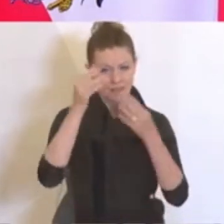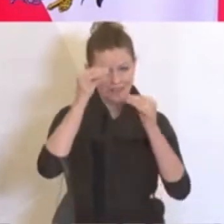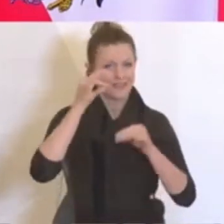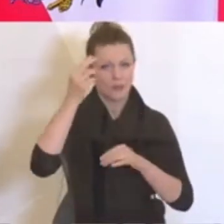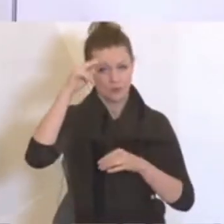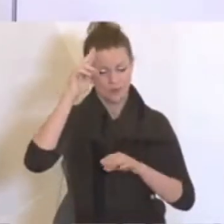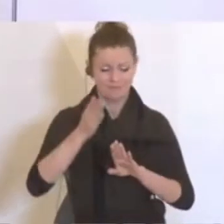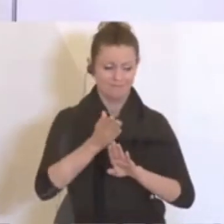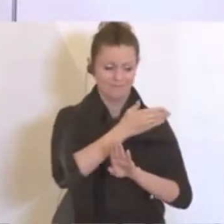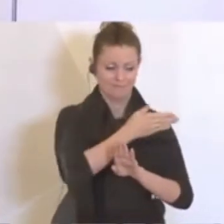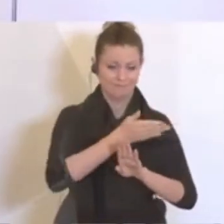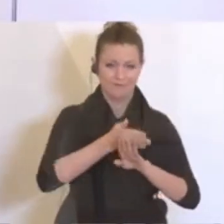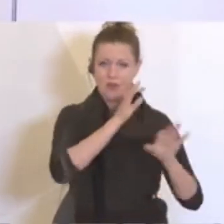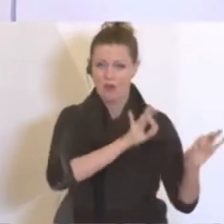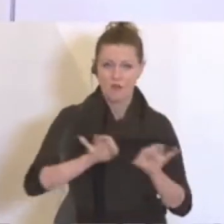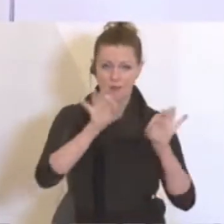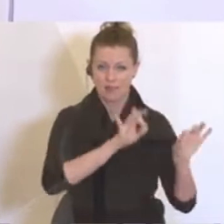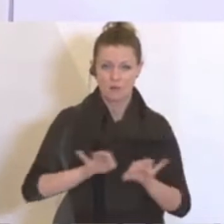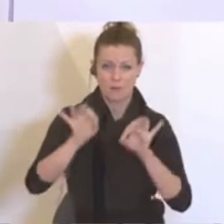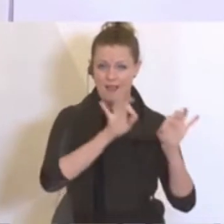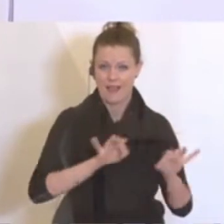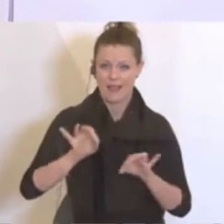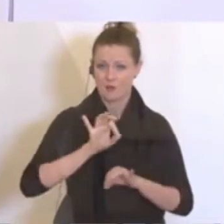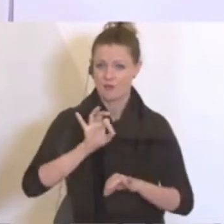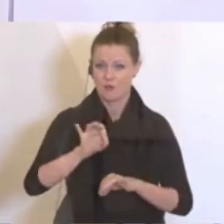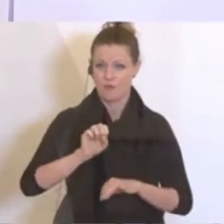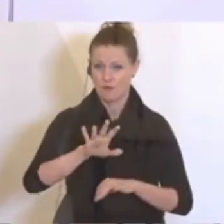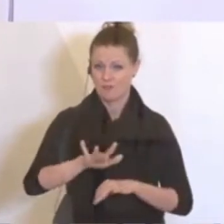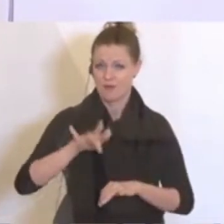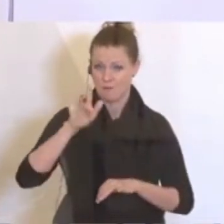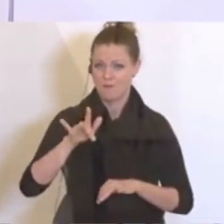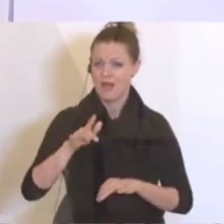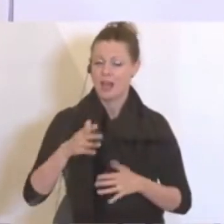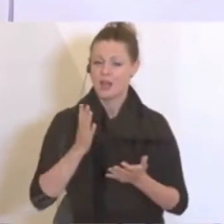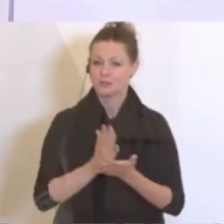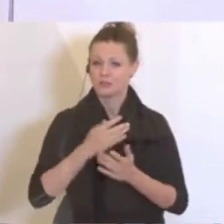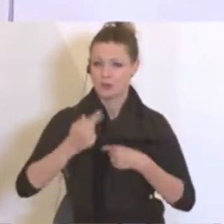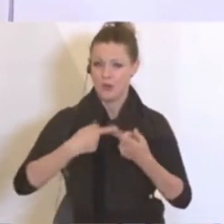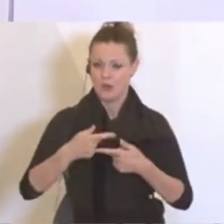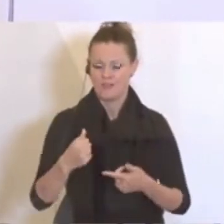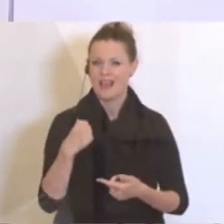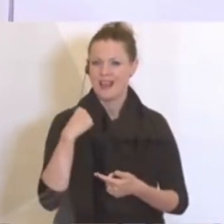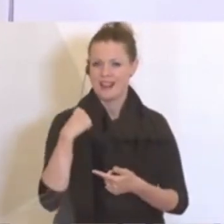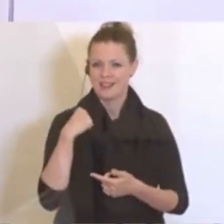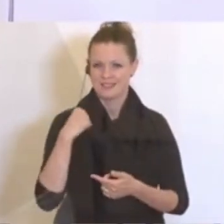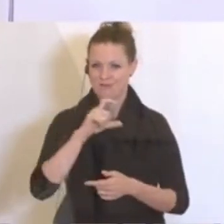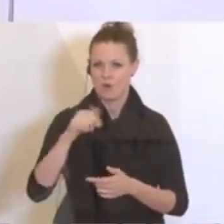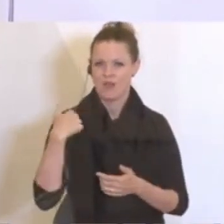Aufsperren am 15. Mai laufen bereits auf Hochtouren. Wir haben ja letzte Woche auch eine Online-Wirtekonferenz mit rund 6